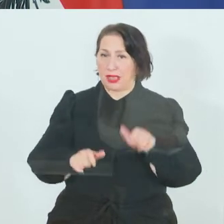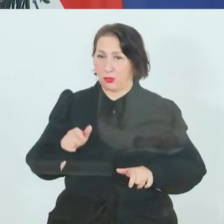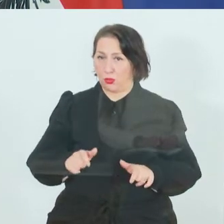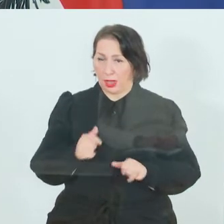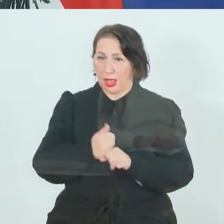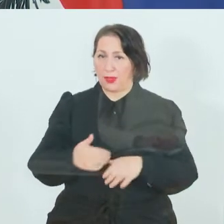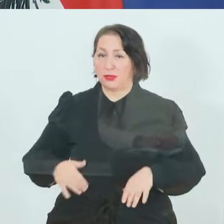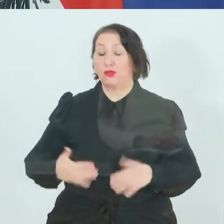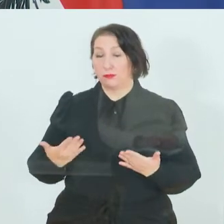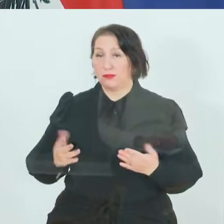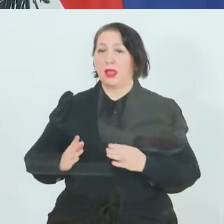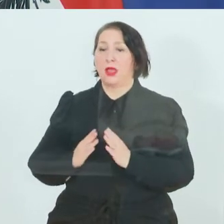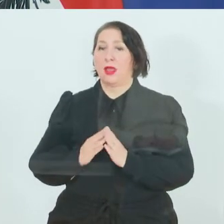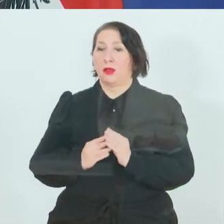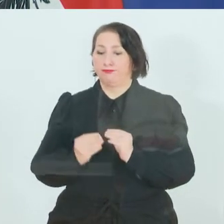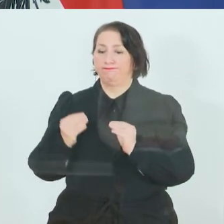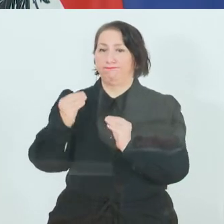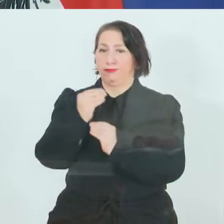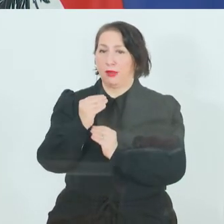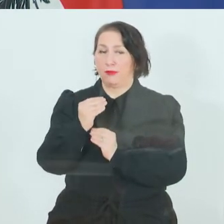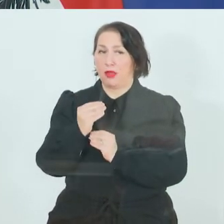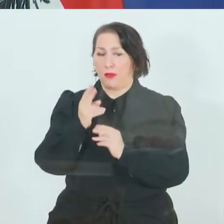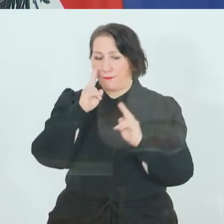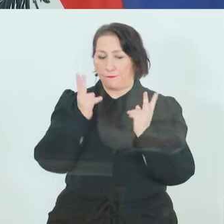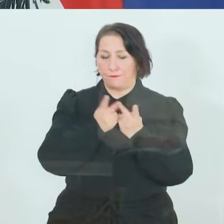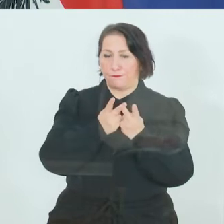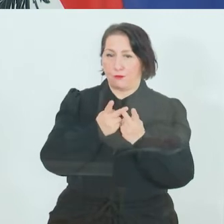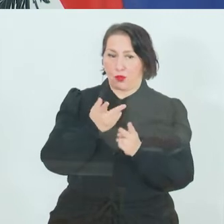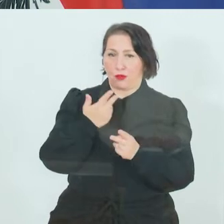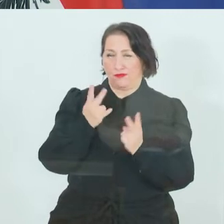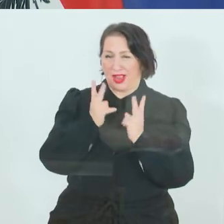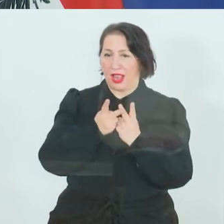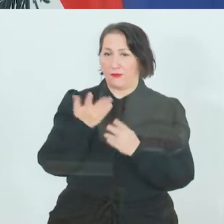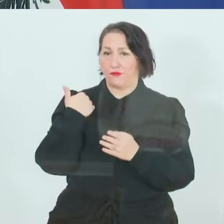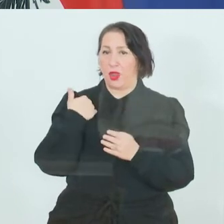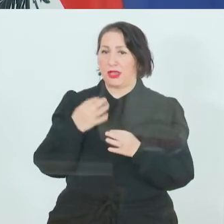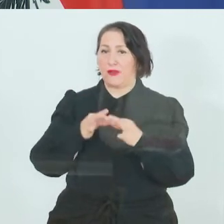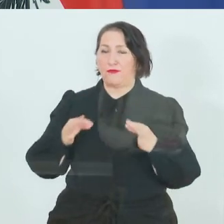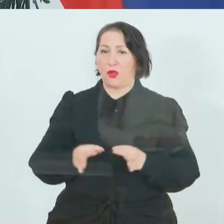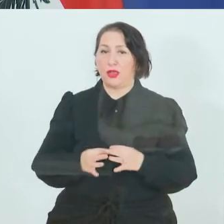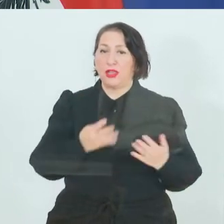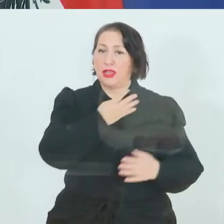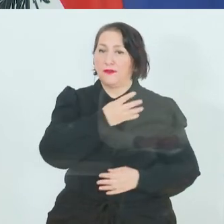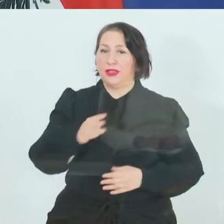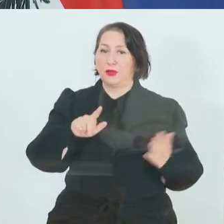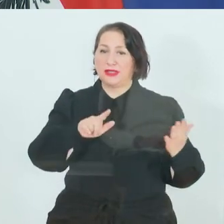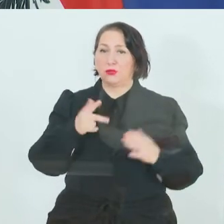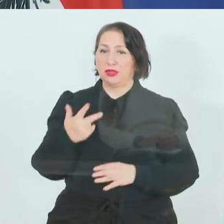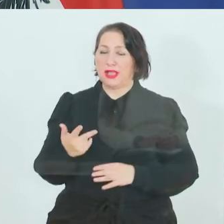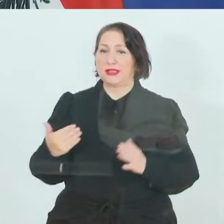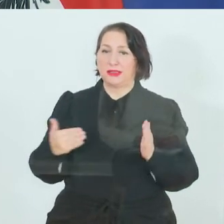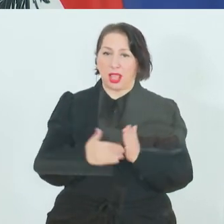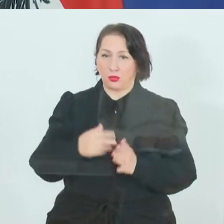ein Anstieg der Arbeitslosigkeit im Vergleich zur Vorwoche mit insgesamt 437.000